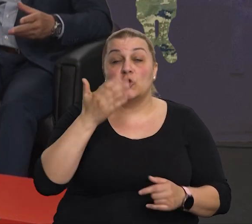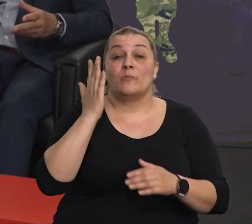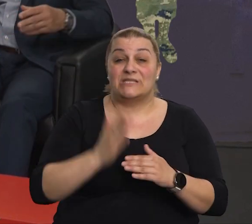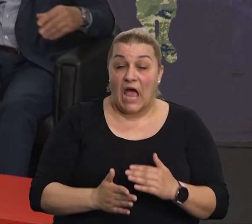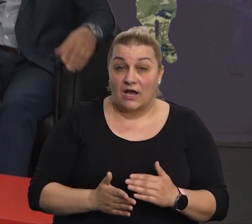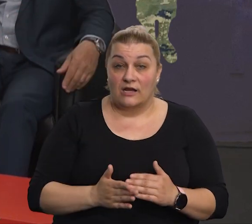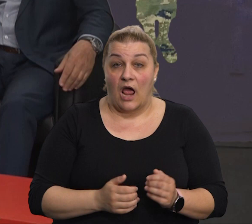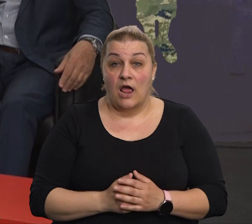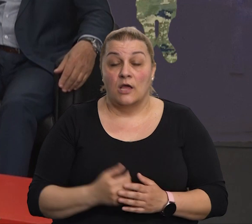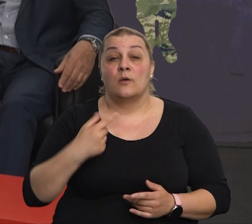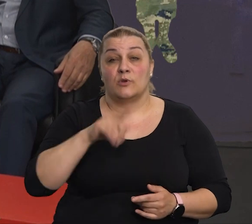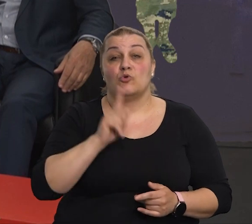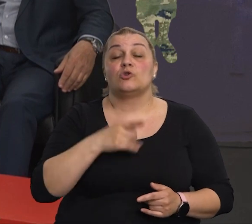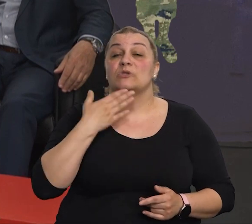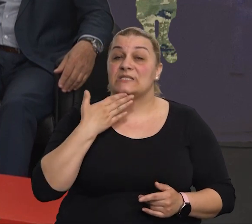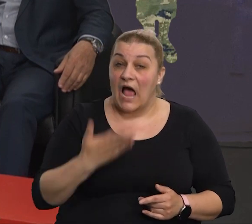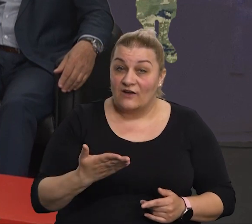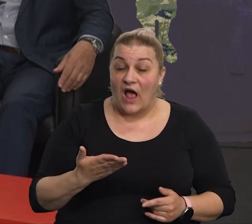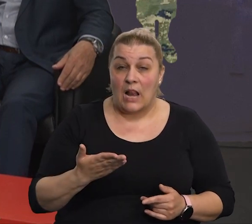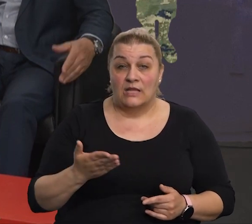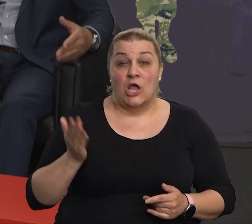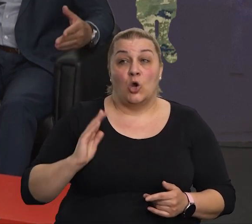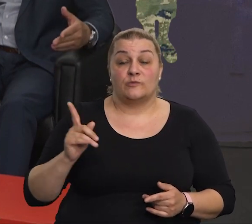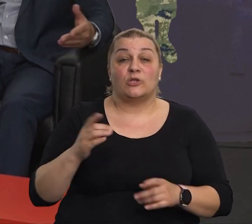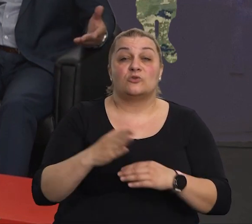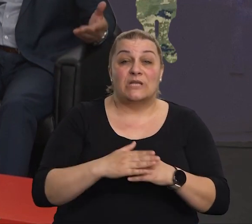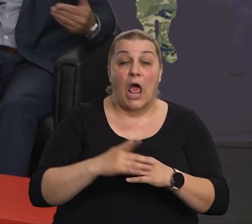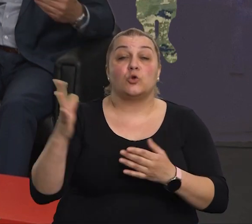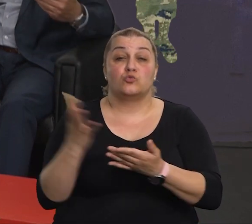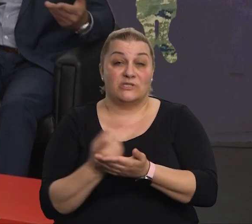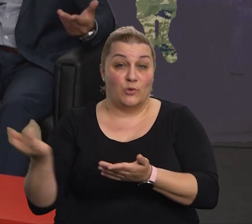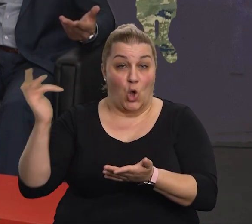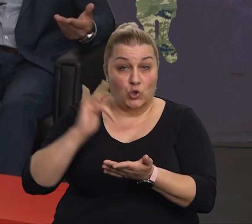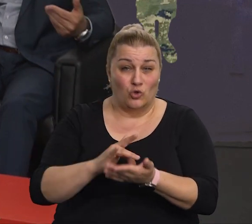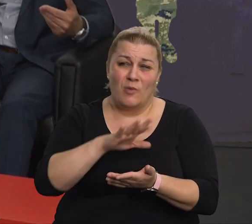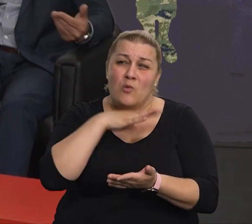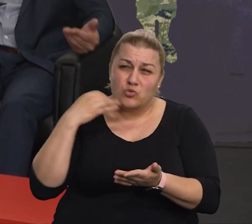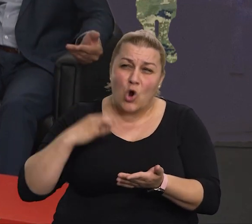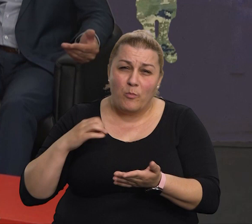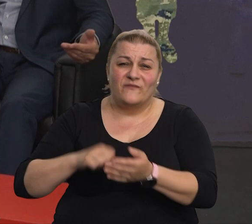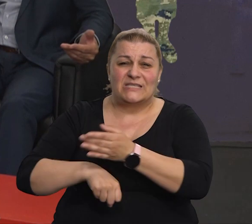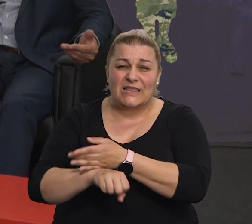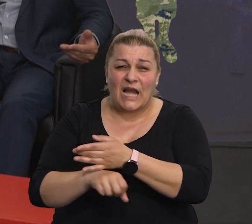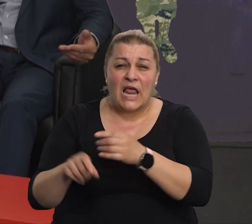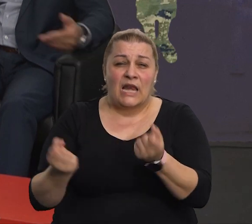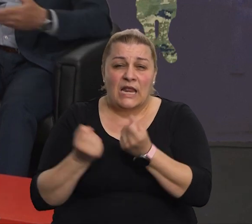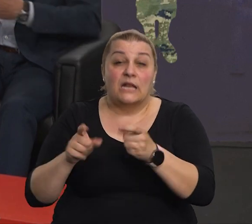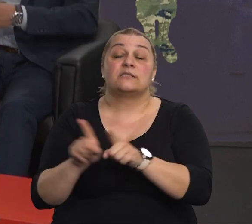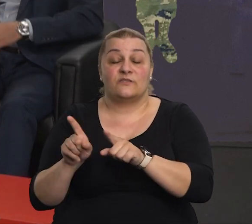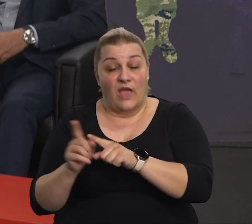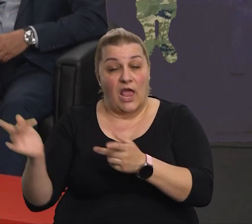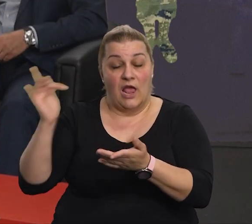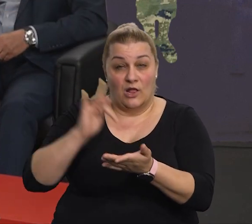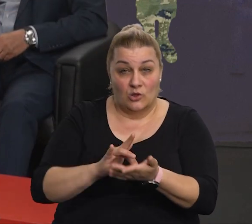kraj možemo se i zahvaliti i Zlatku na dolasku uspio je u sve te puste obveze i treninge koji se događali i u